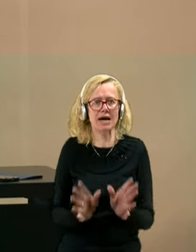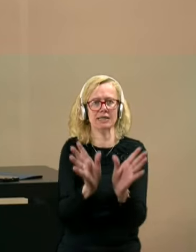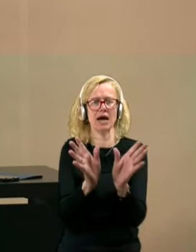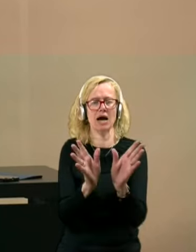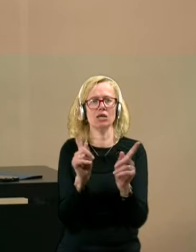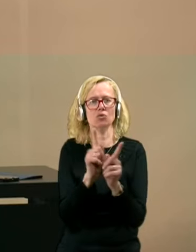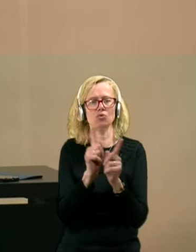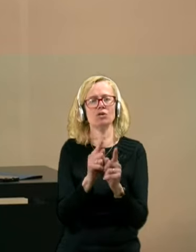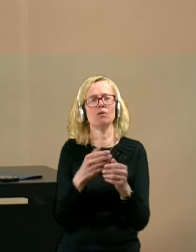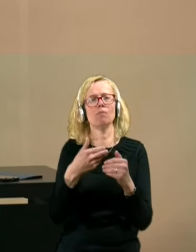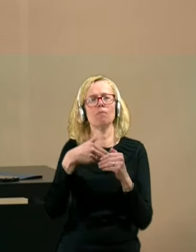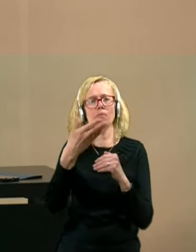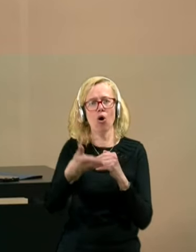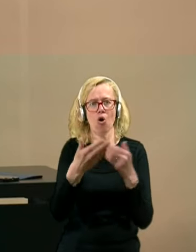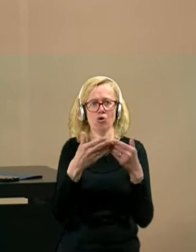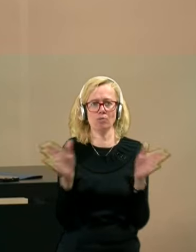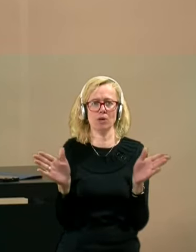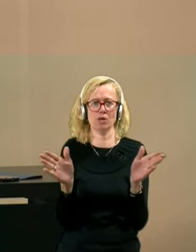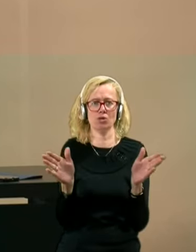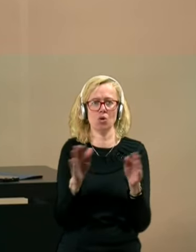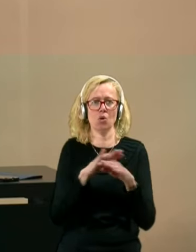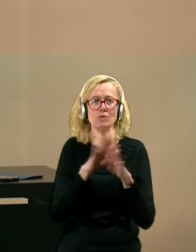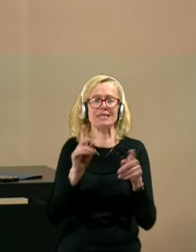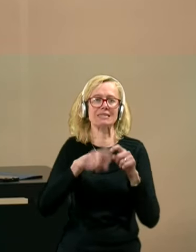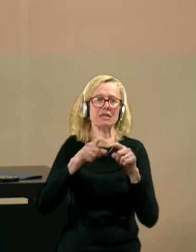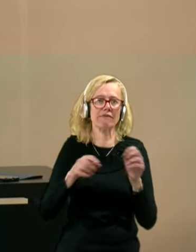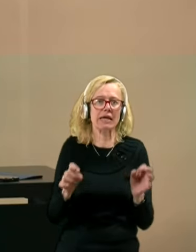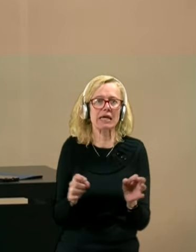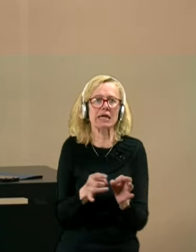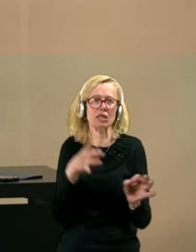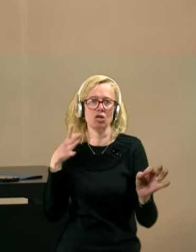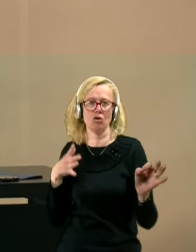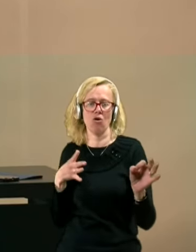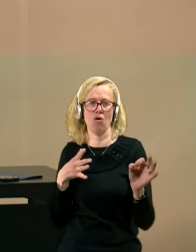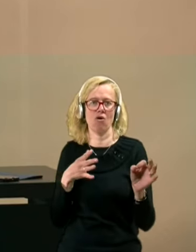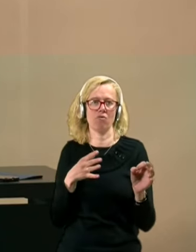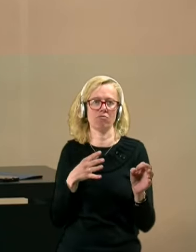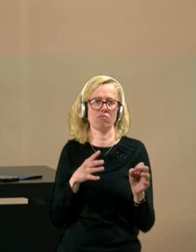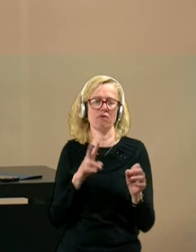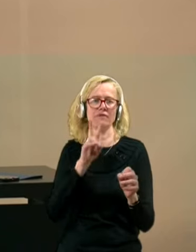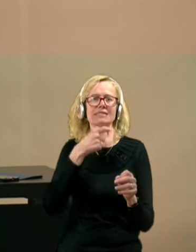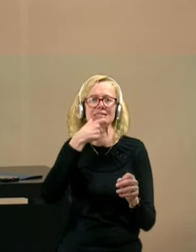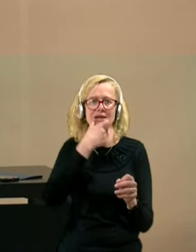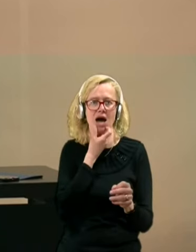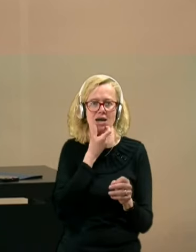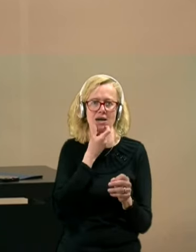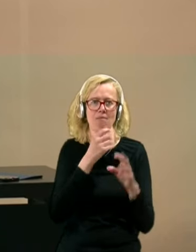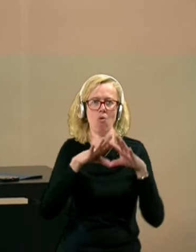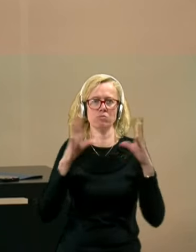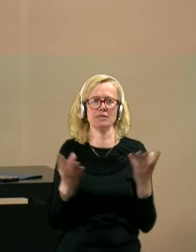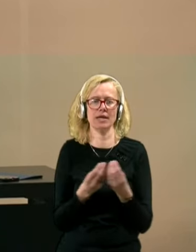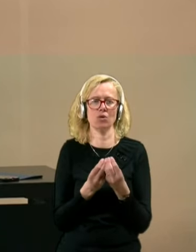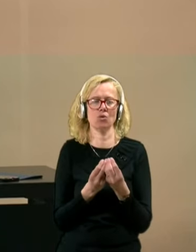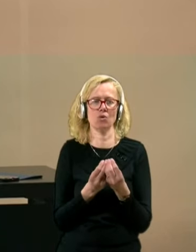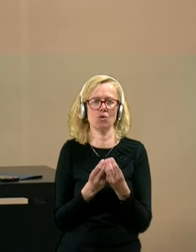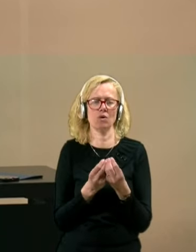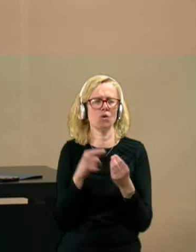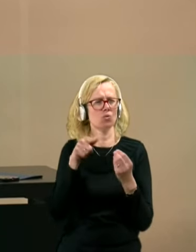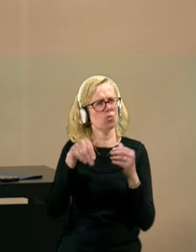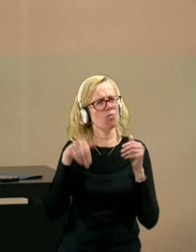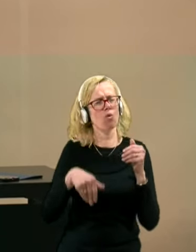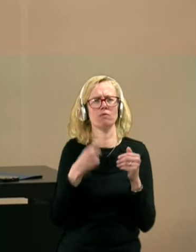po odprtju vse zadeve hitro v starem obsegu. Tukaj moram izpostaviti